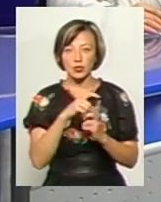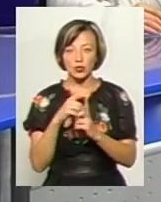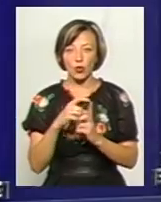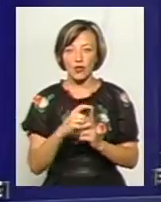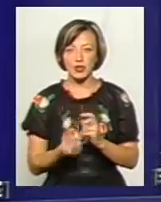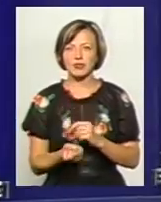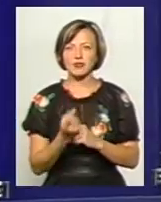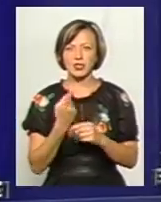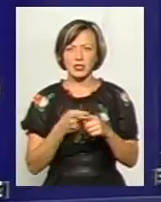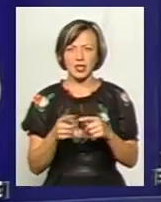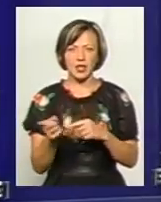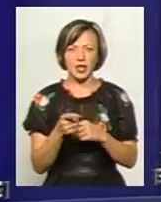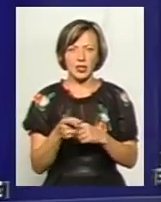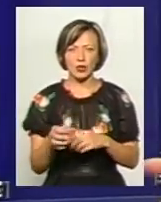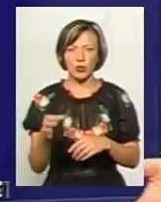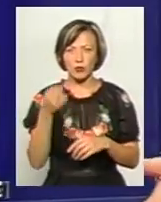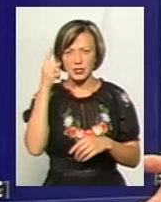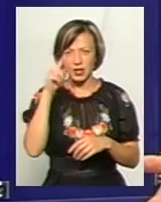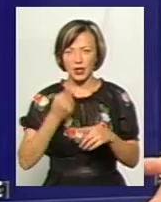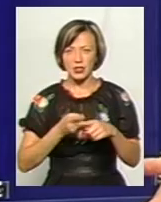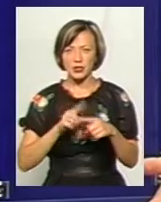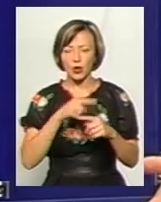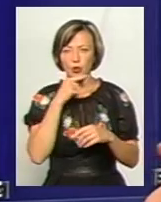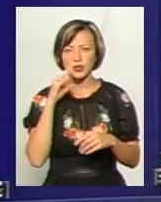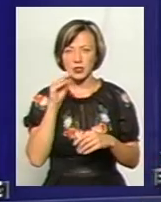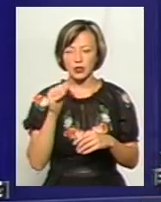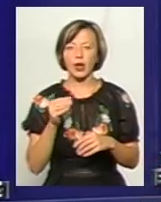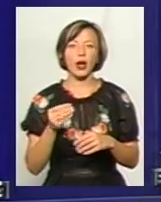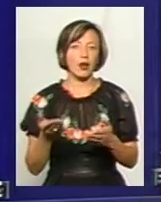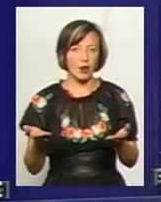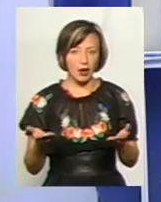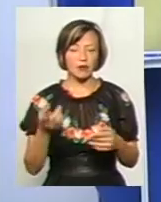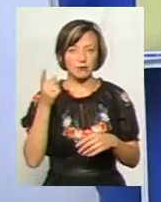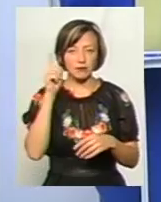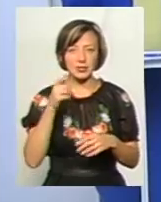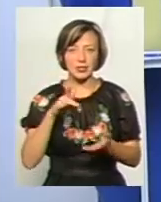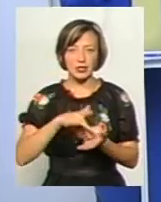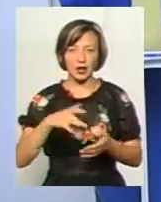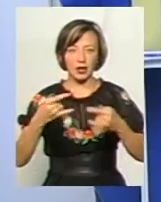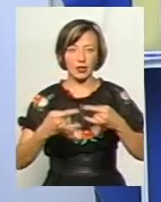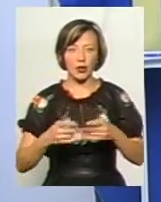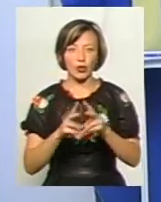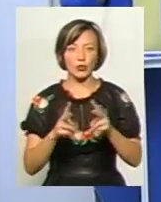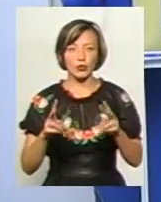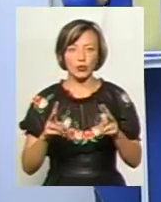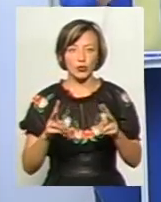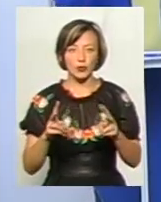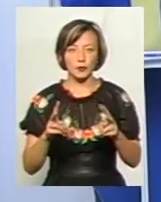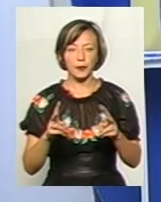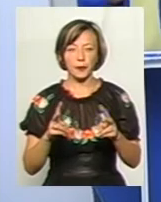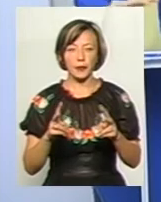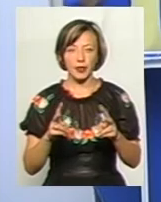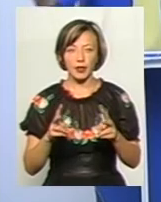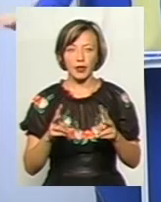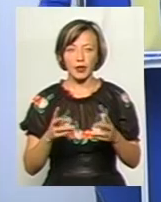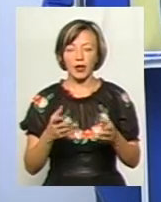Думаю, звідки вони на Тернопільщині знають російську? Це проблема центральних каналів, напевно, тих, хто продовує російський продукт,